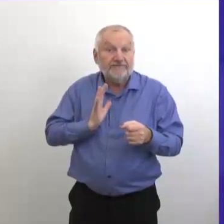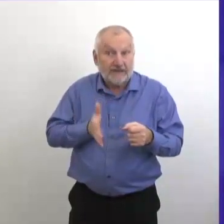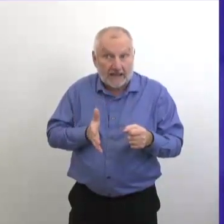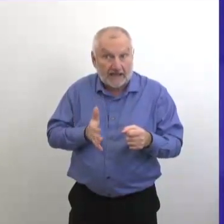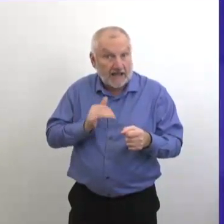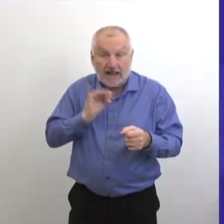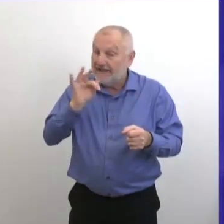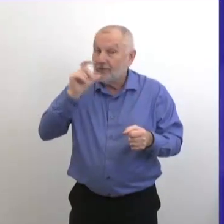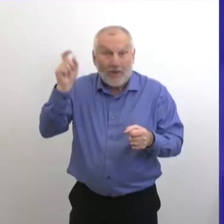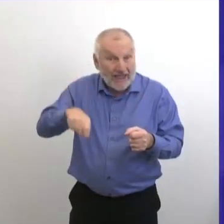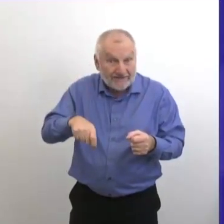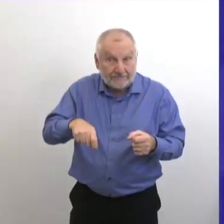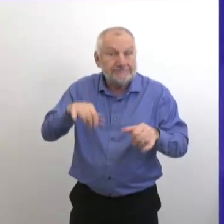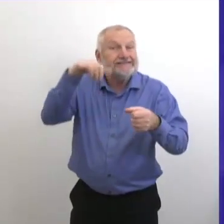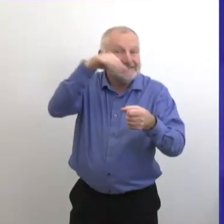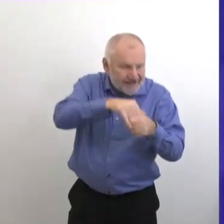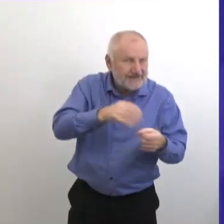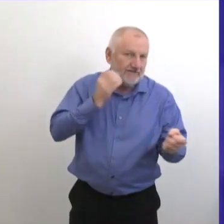D'accord, merci.